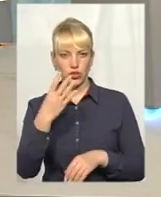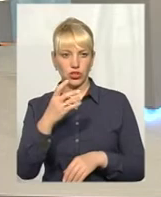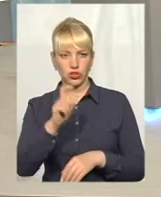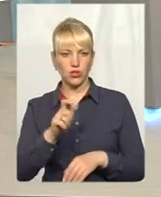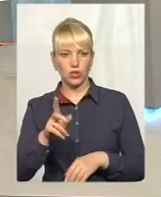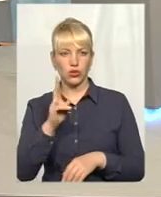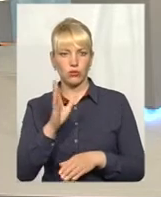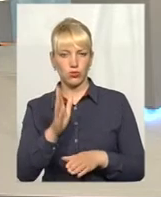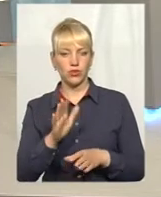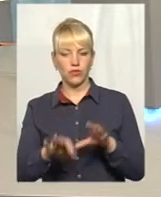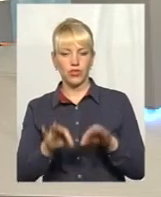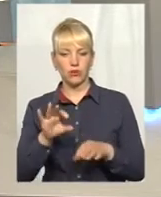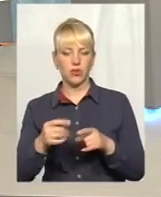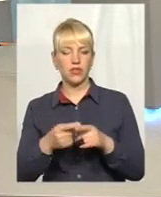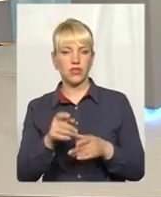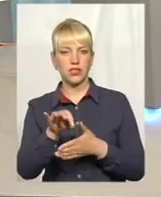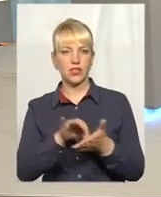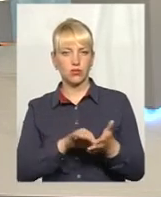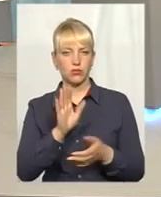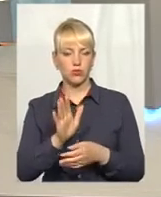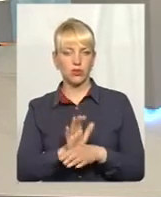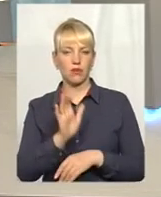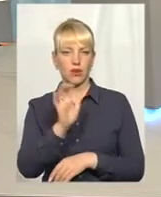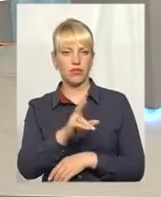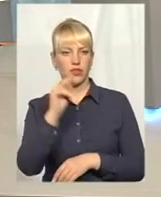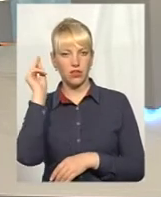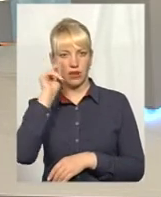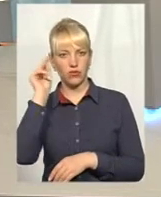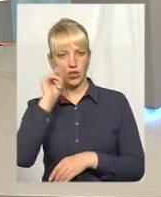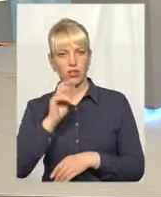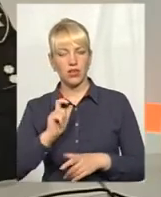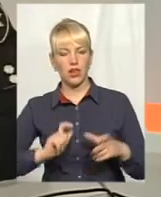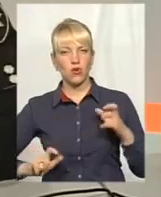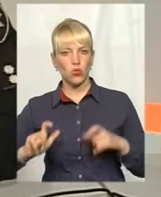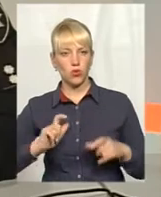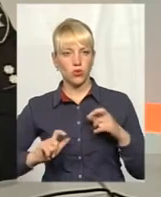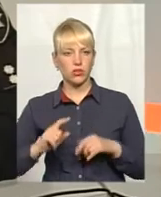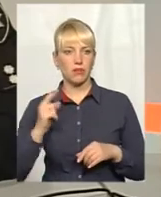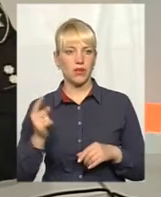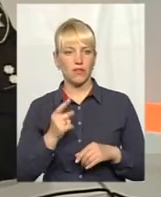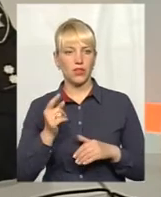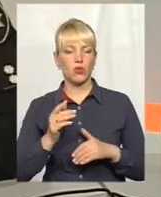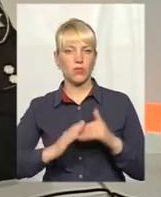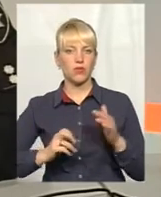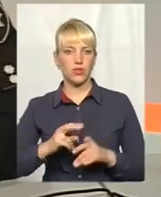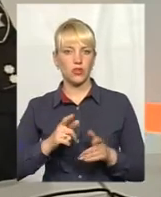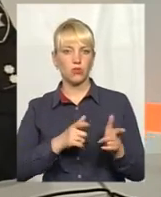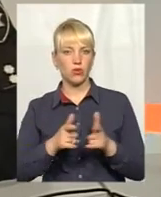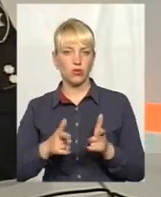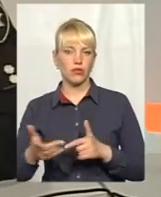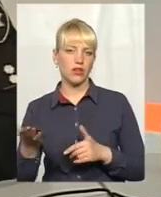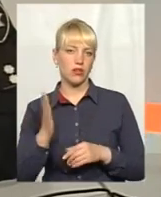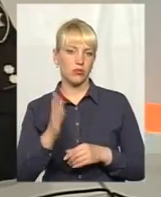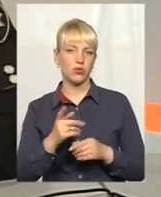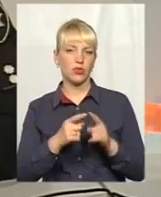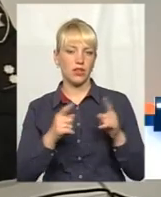які будуть відібрані, вони відразу вже будуть направлені на навчання, на курси первинної професійної підготовки, які будуть тривати